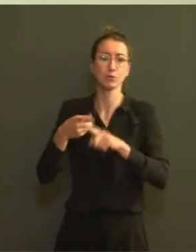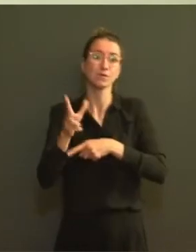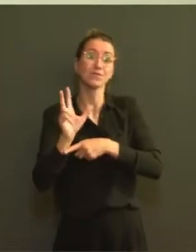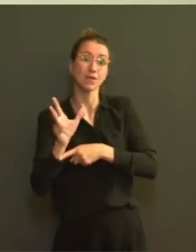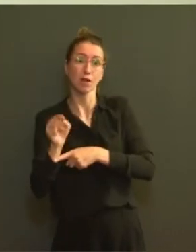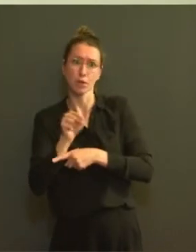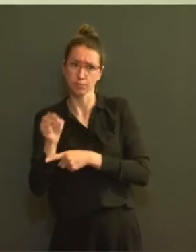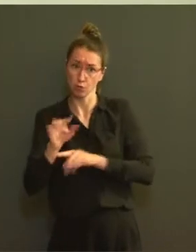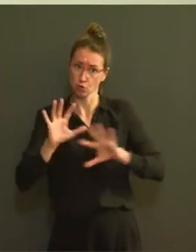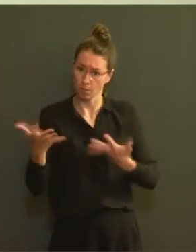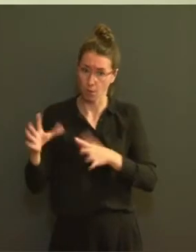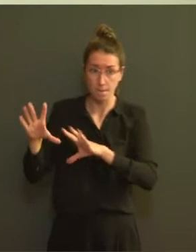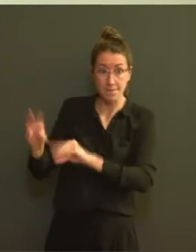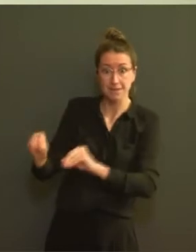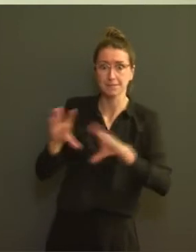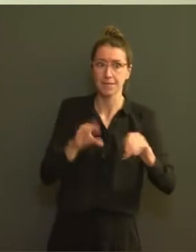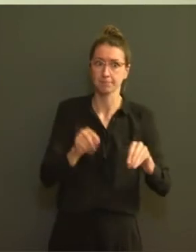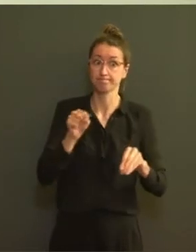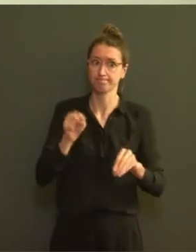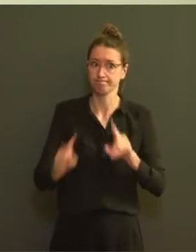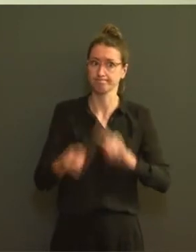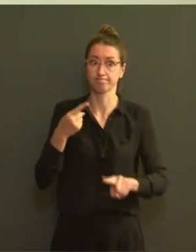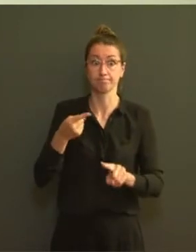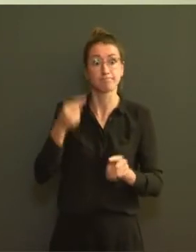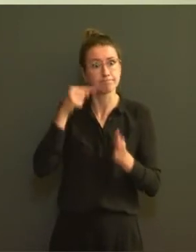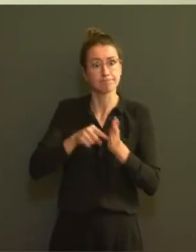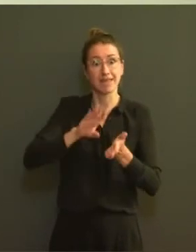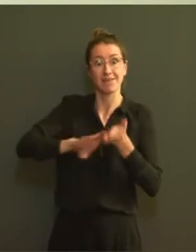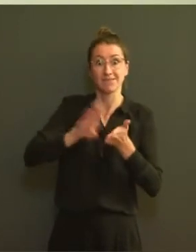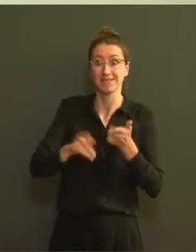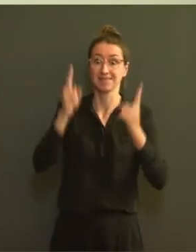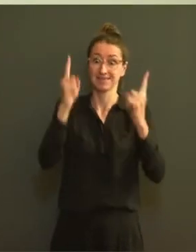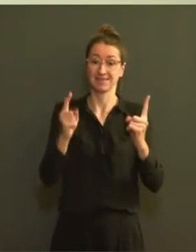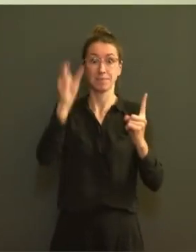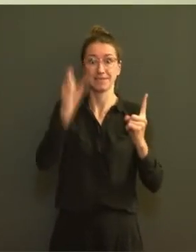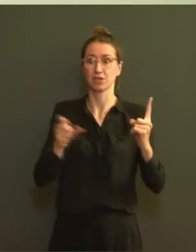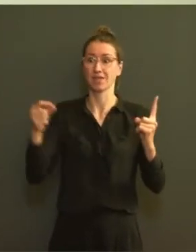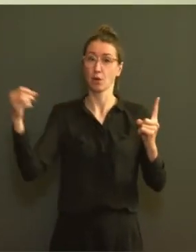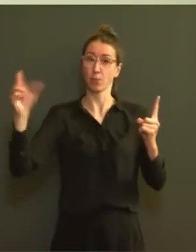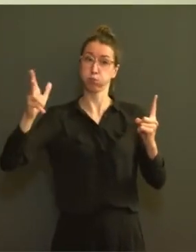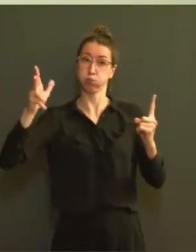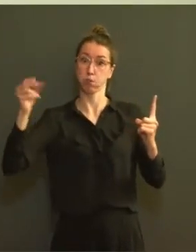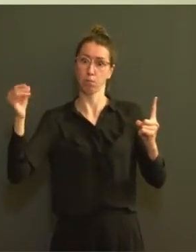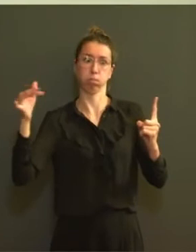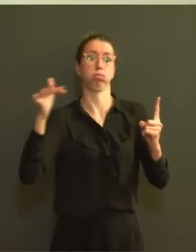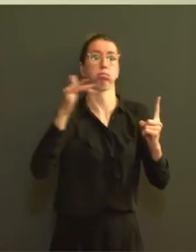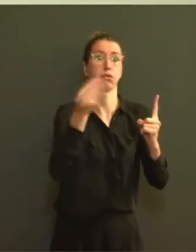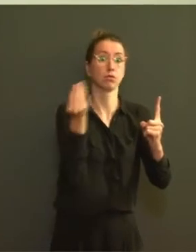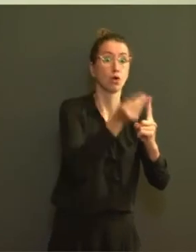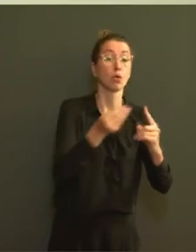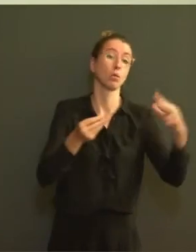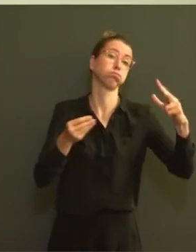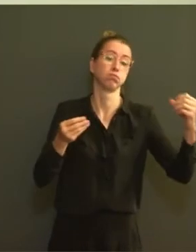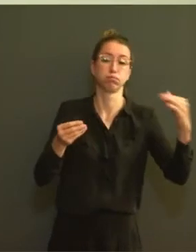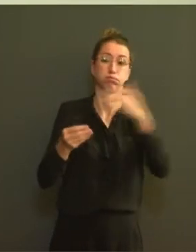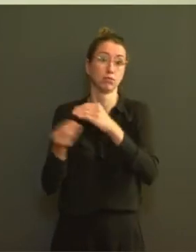se produise entre les diverses personnes et pourrait propager des gouttelettes potentiellement infectées. Réglez le